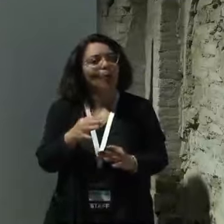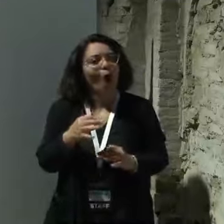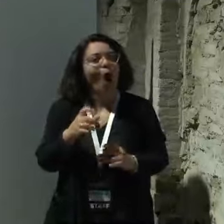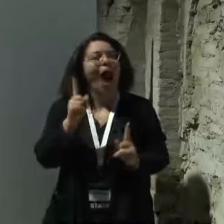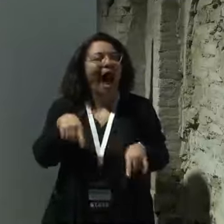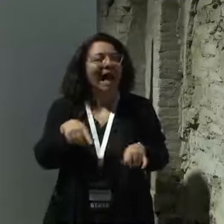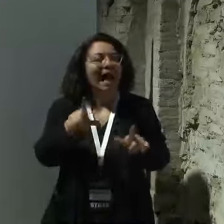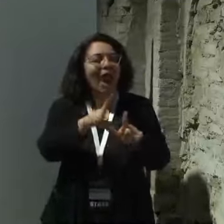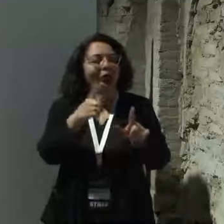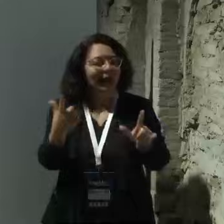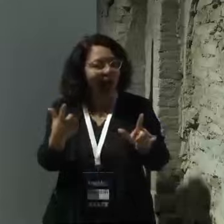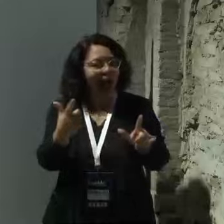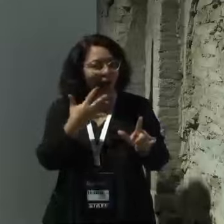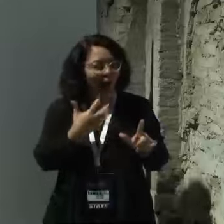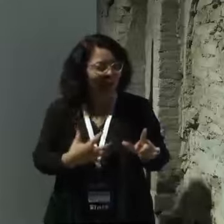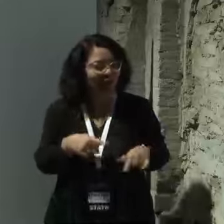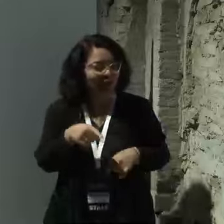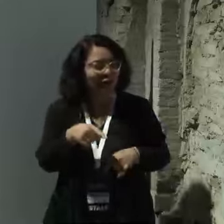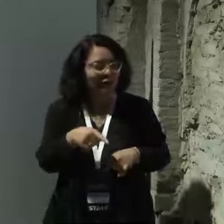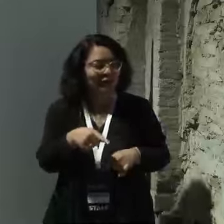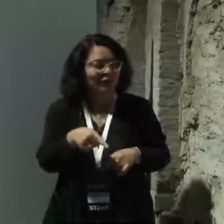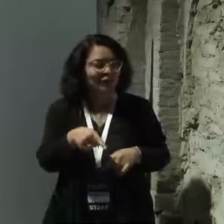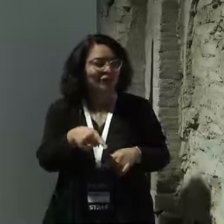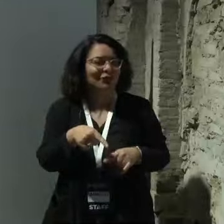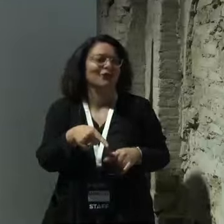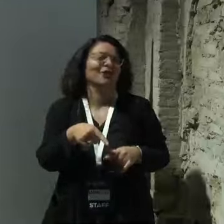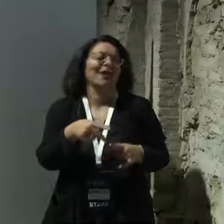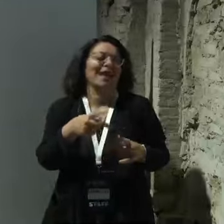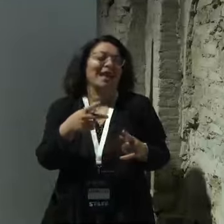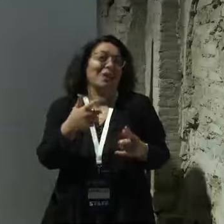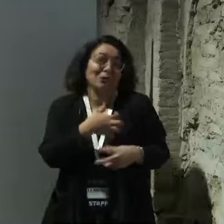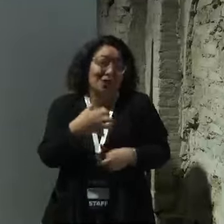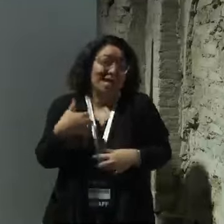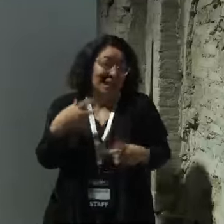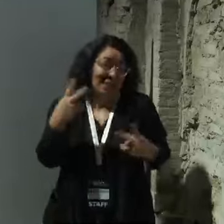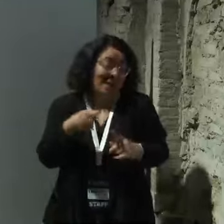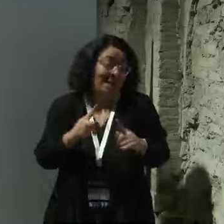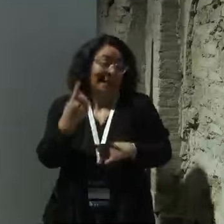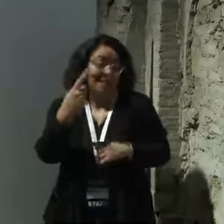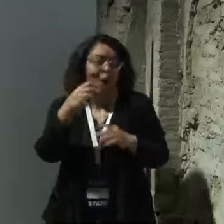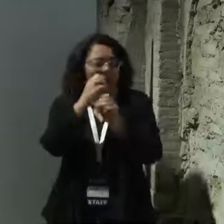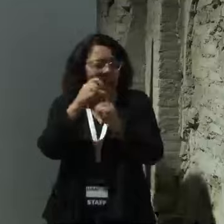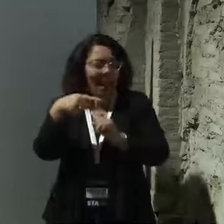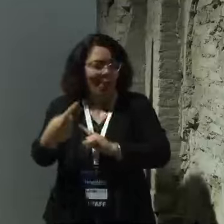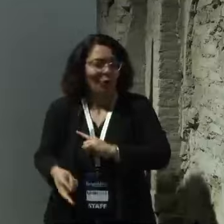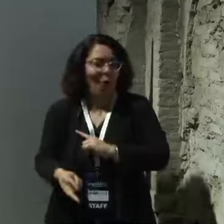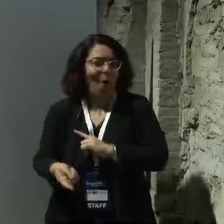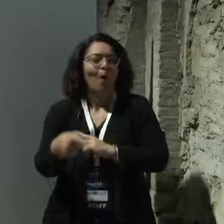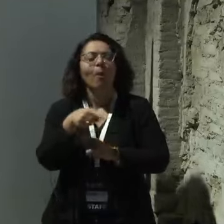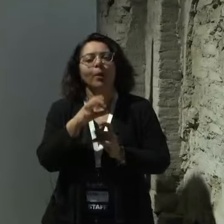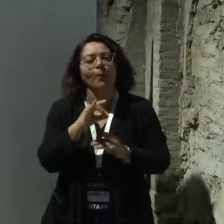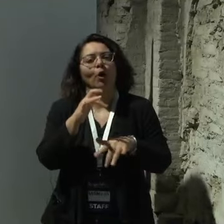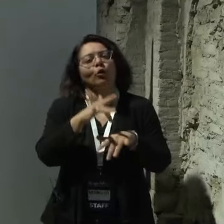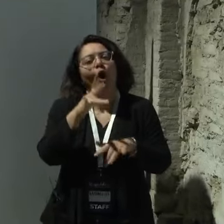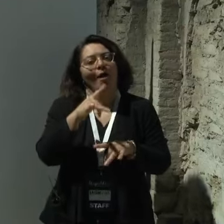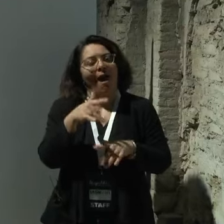da Vinci e Leonardo da Vinci è stato forse il primo scienziato anche prima di Galileo che ha adottato un metodo scientifico